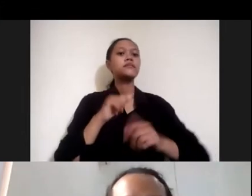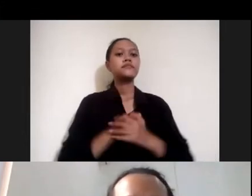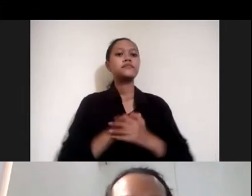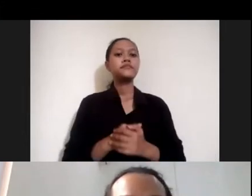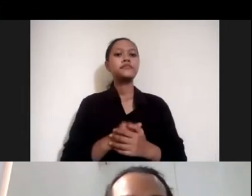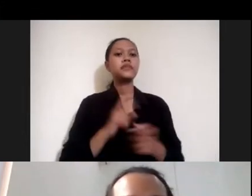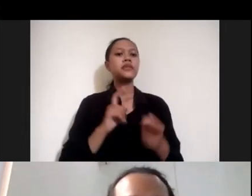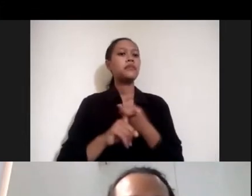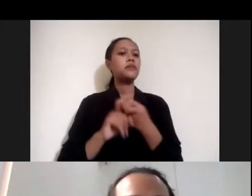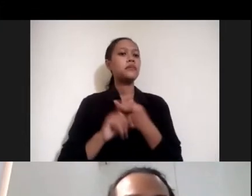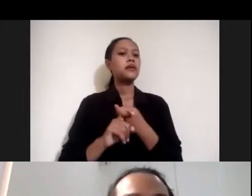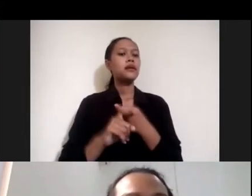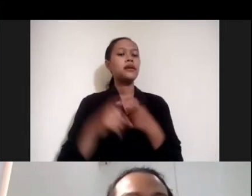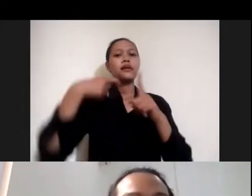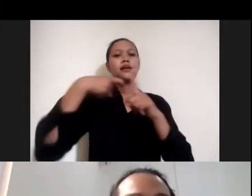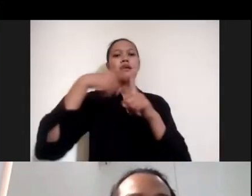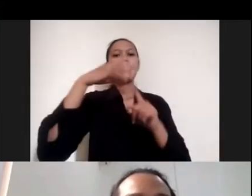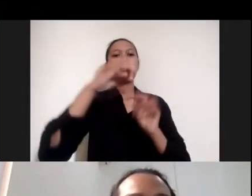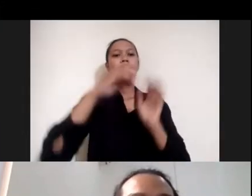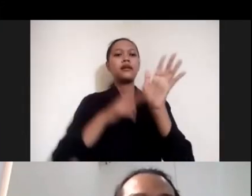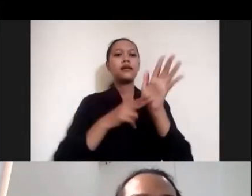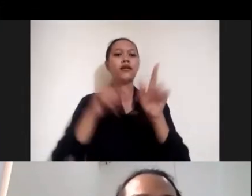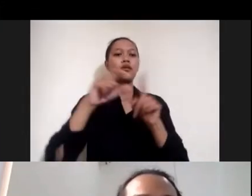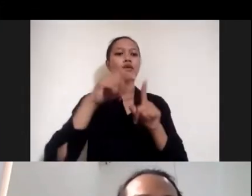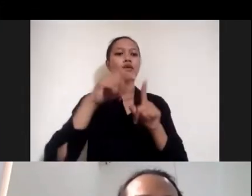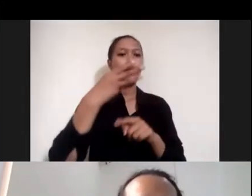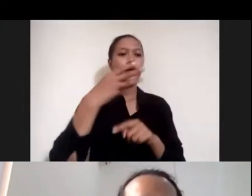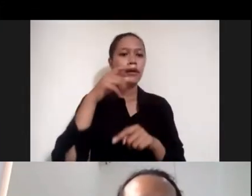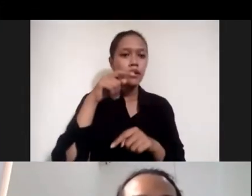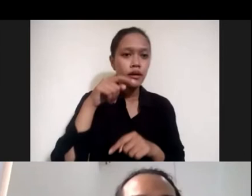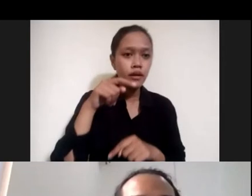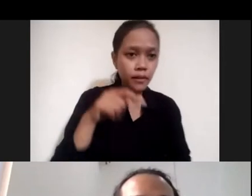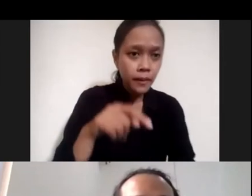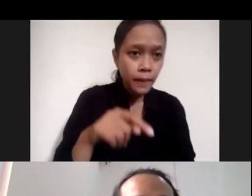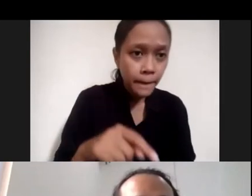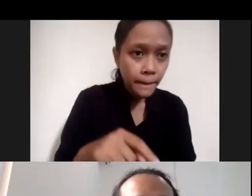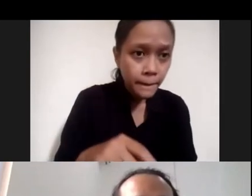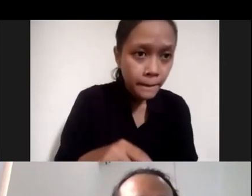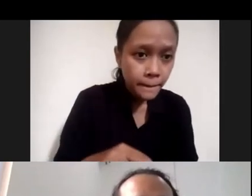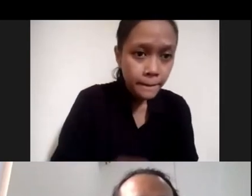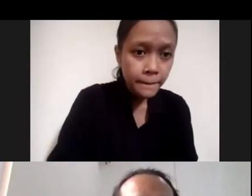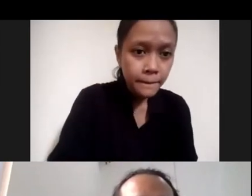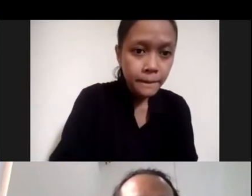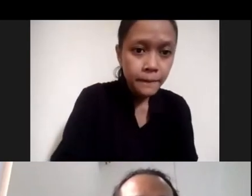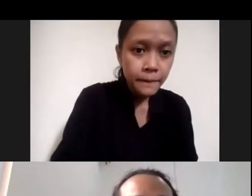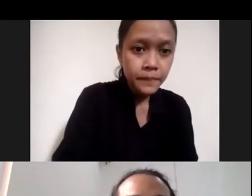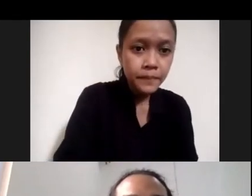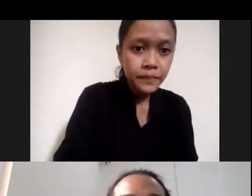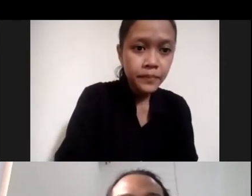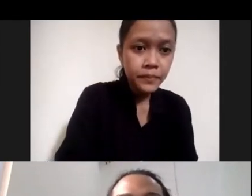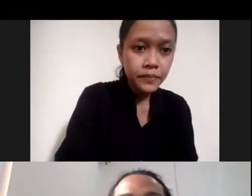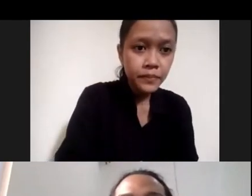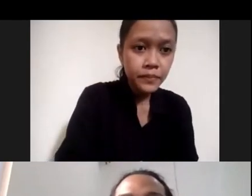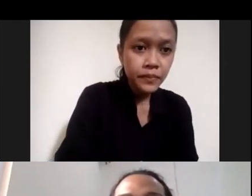konde.co kita buka konde.co nih